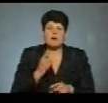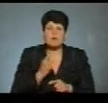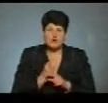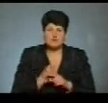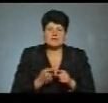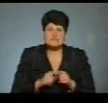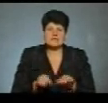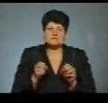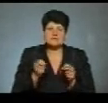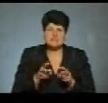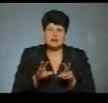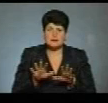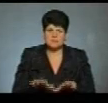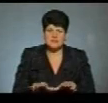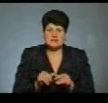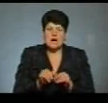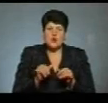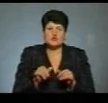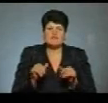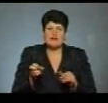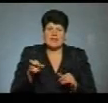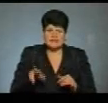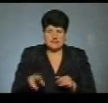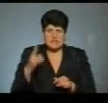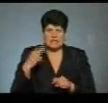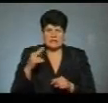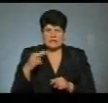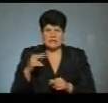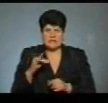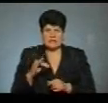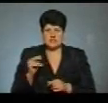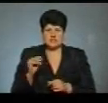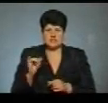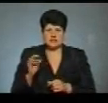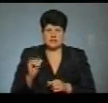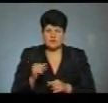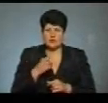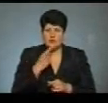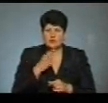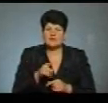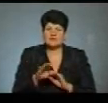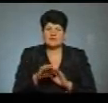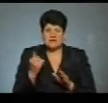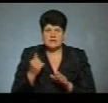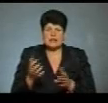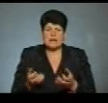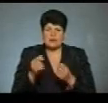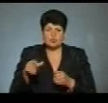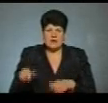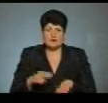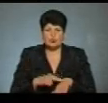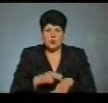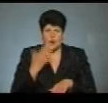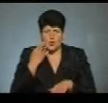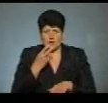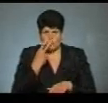місце є для розведення дичини. Григорій Каліновський розповідає, що це він викликав рятувальників і поліцію, коли